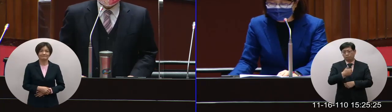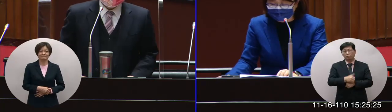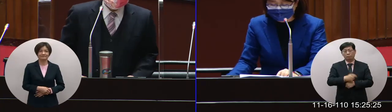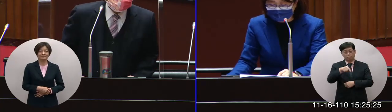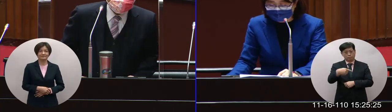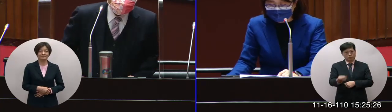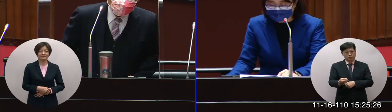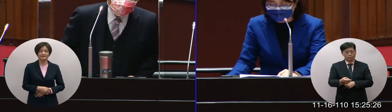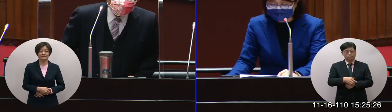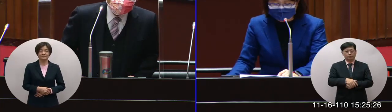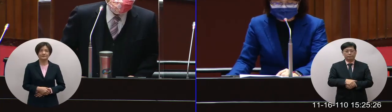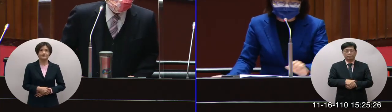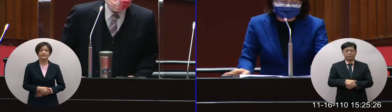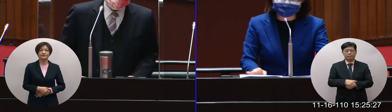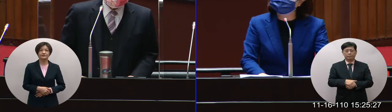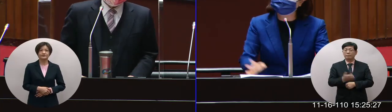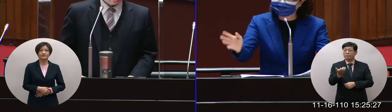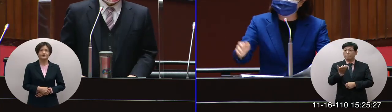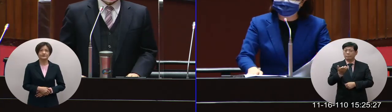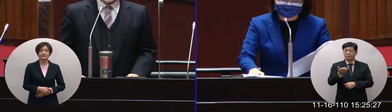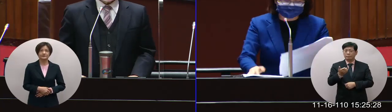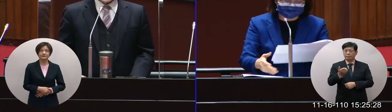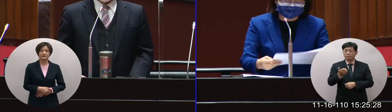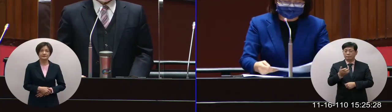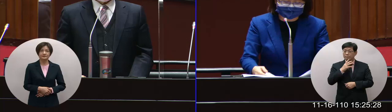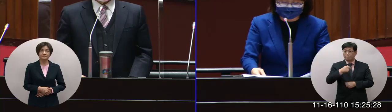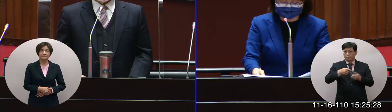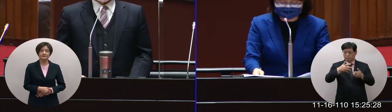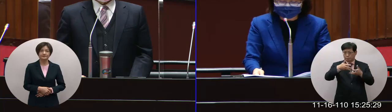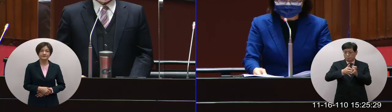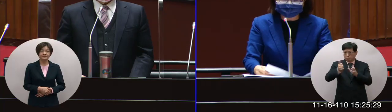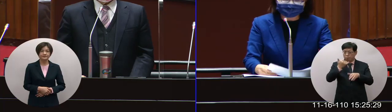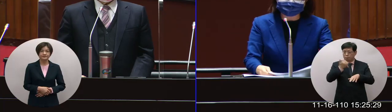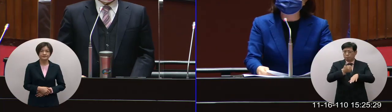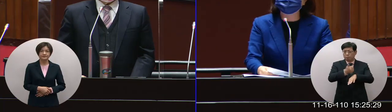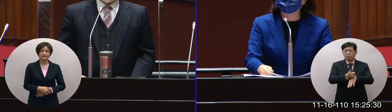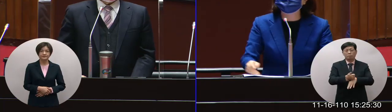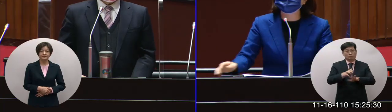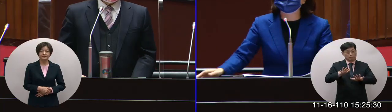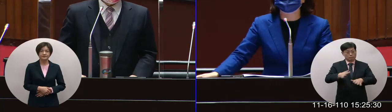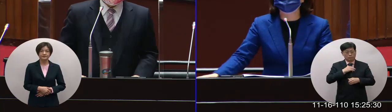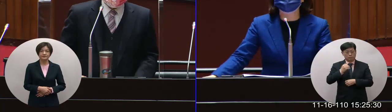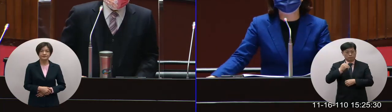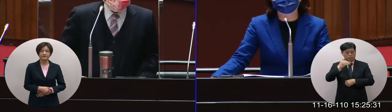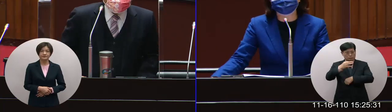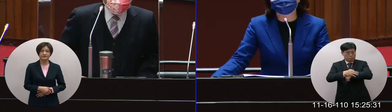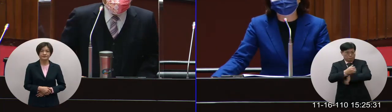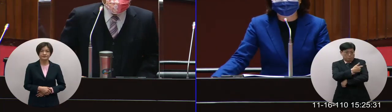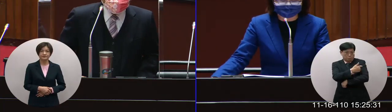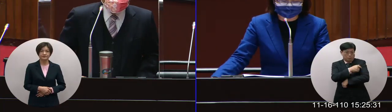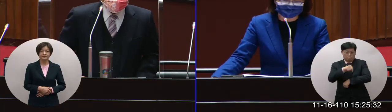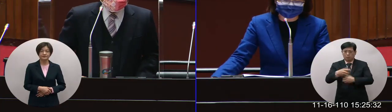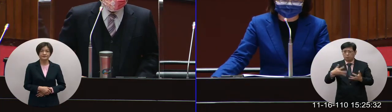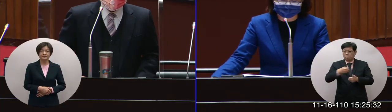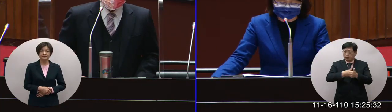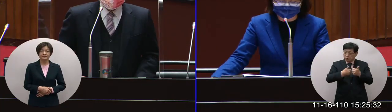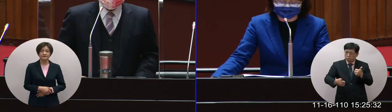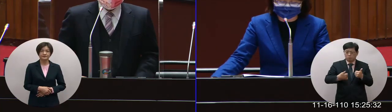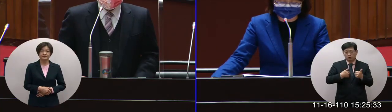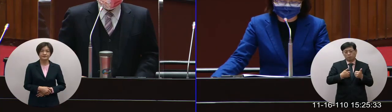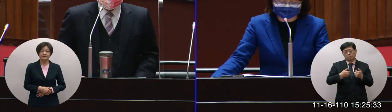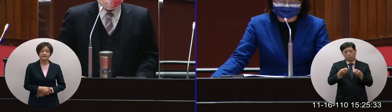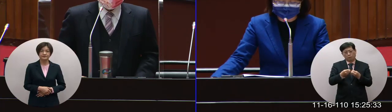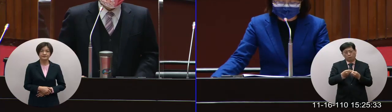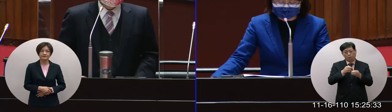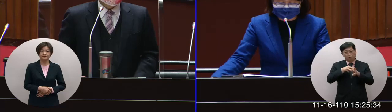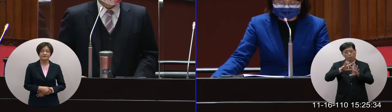那我們接著再往下看剛剛大家這個到部長可以上來了就現在打高單因為今天很多委員在關心就不能出